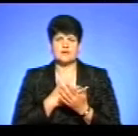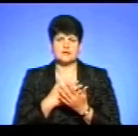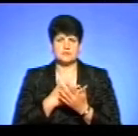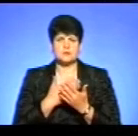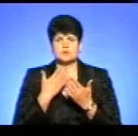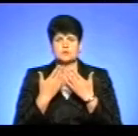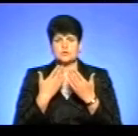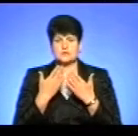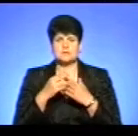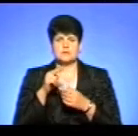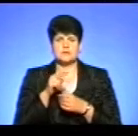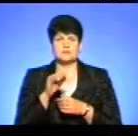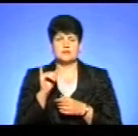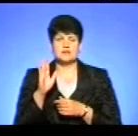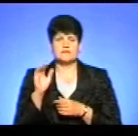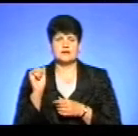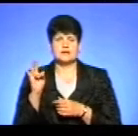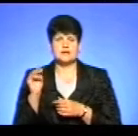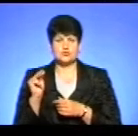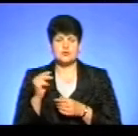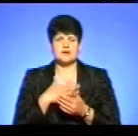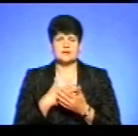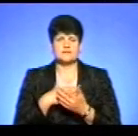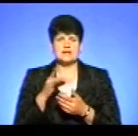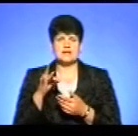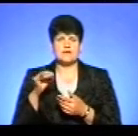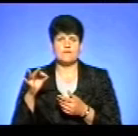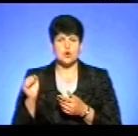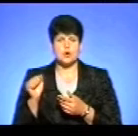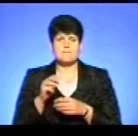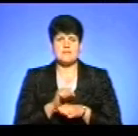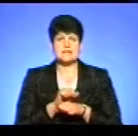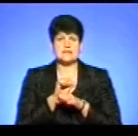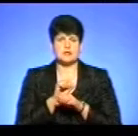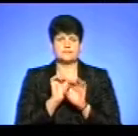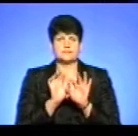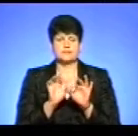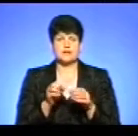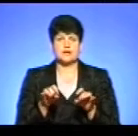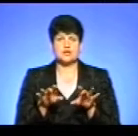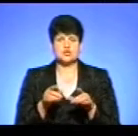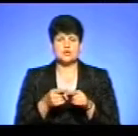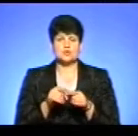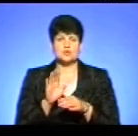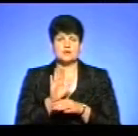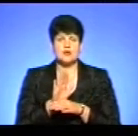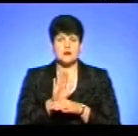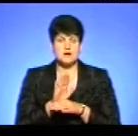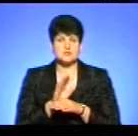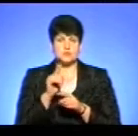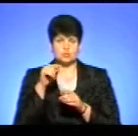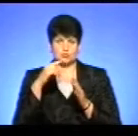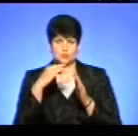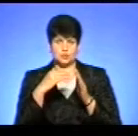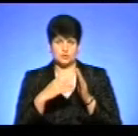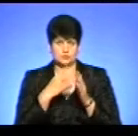поспілкувалися із Павлом Іванечком, активістом із Євромайдану. Він прокоментував рішення цього наказу, деякі пункти. Я